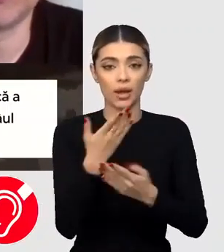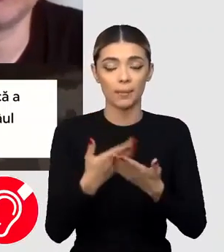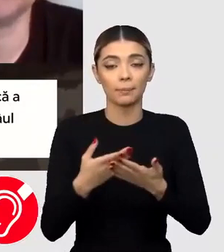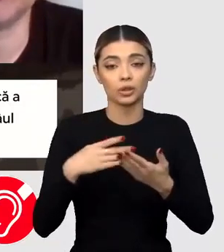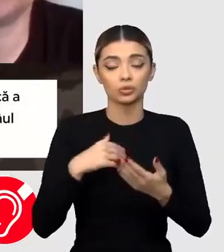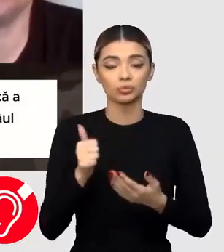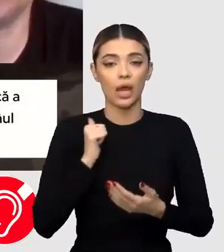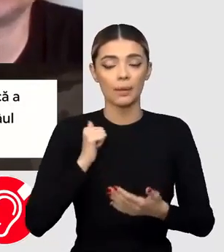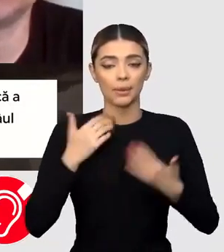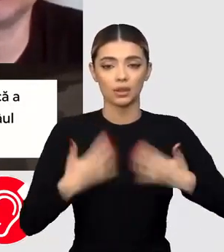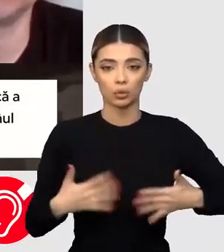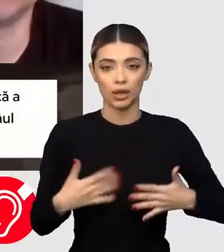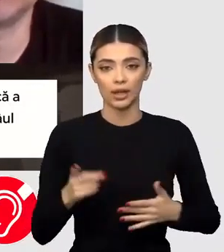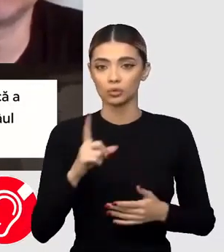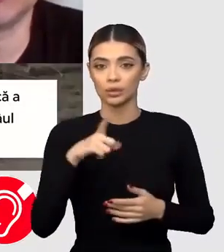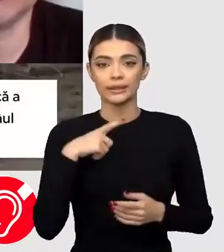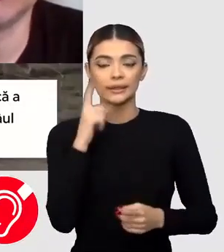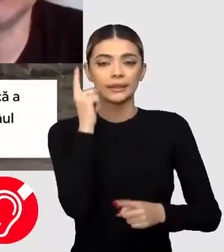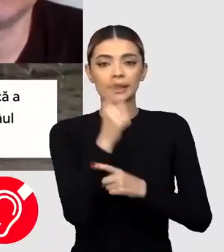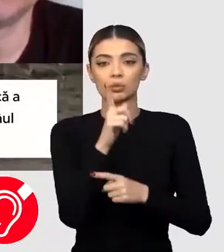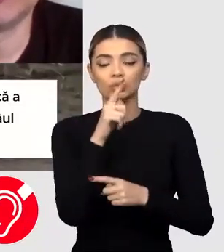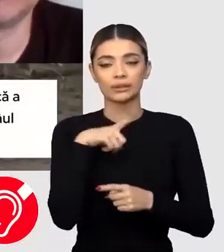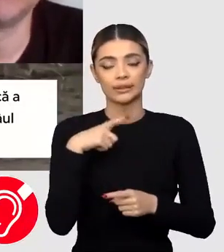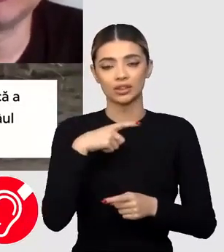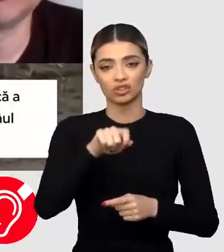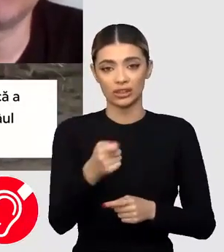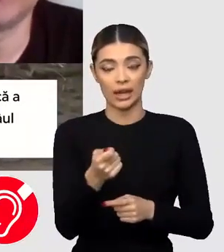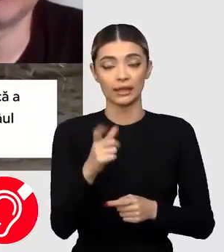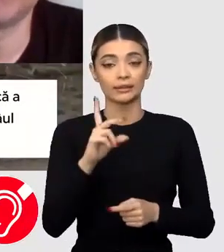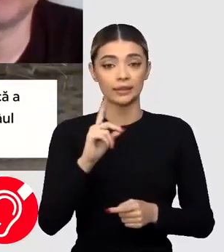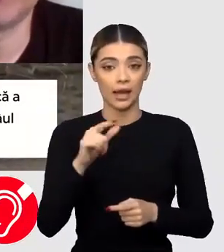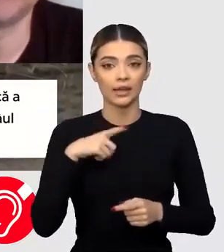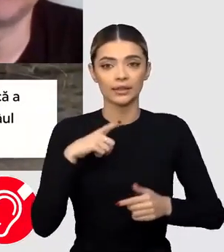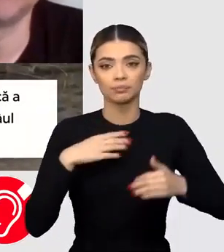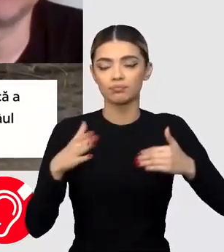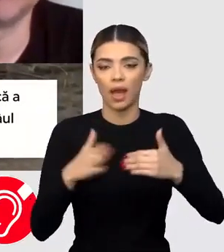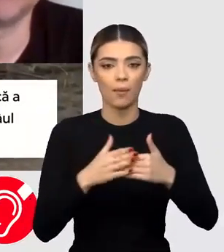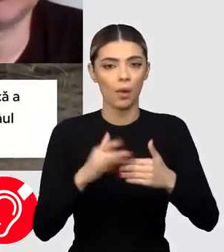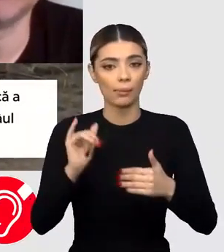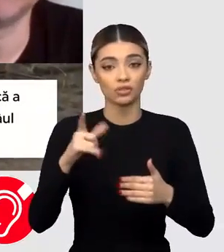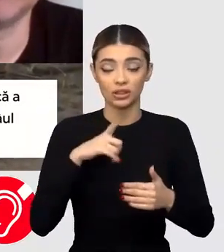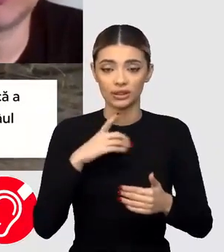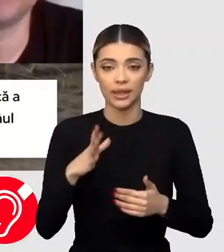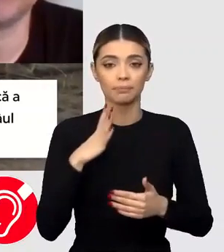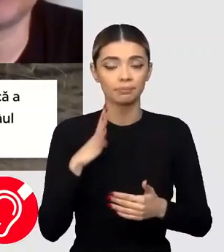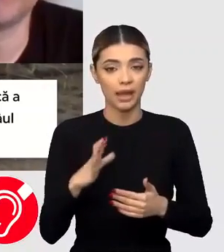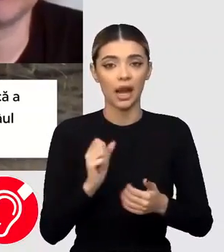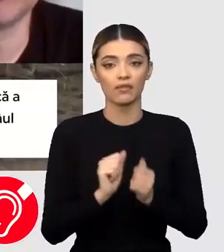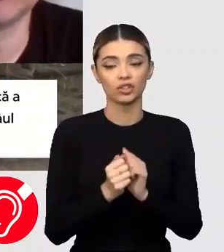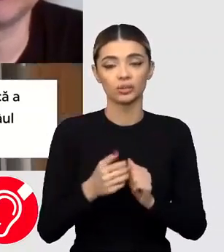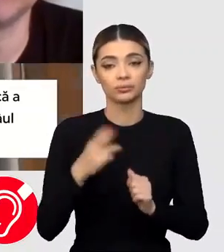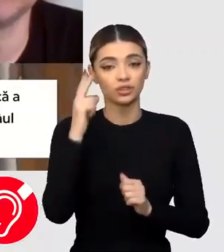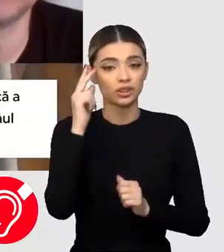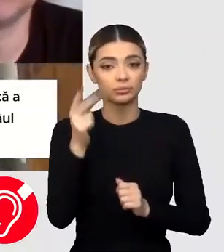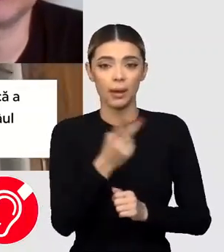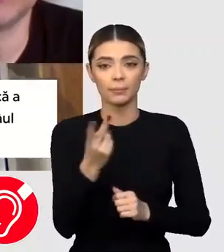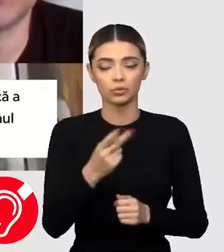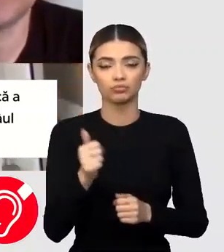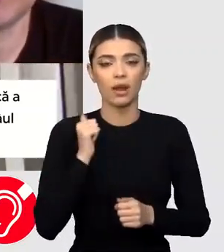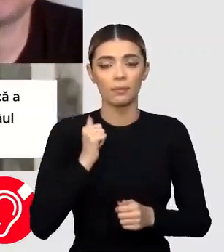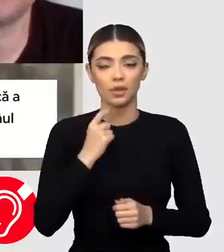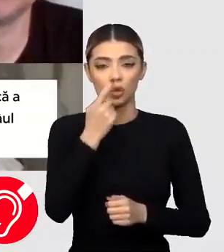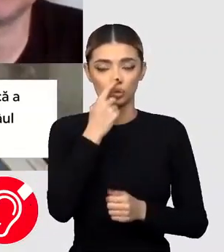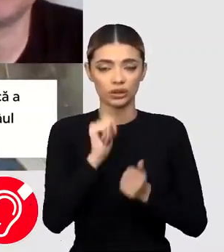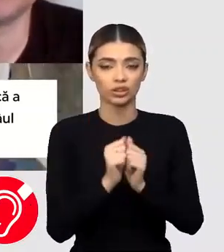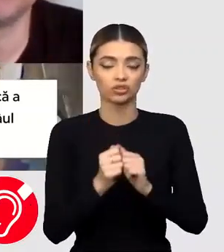armatei ucrainene. Drept nu este în direcția centralei, dar este foarte apropiată de centrală și știm că amândouă armatele și Rusia și